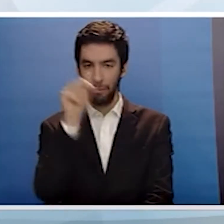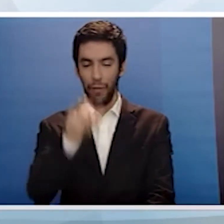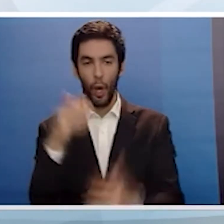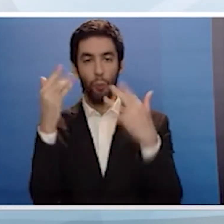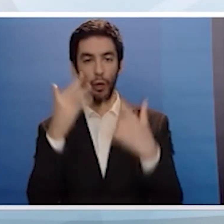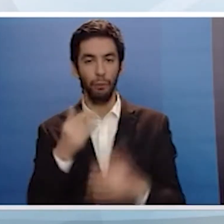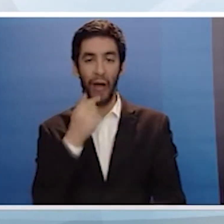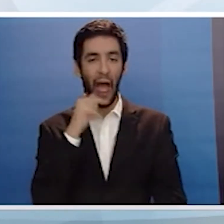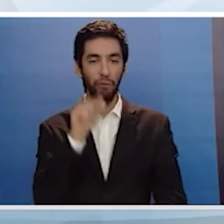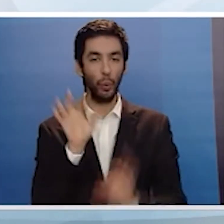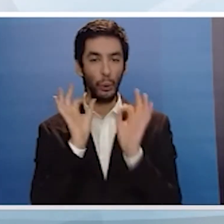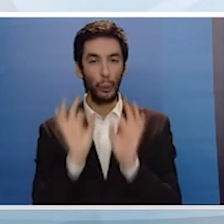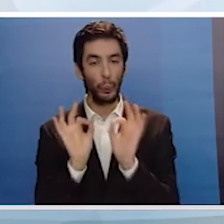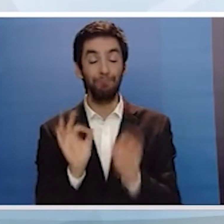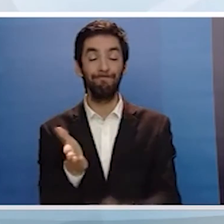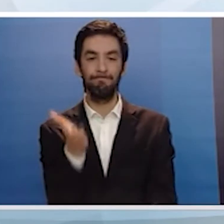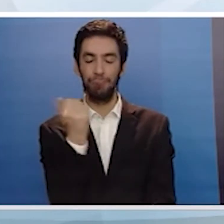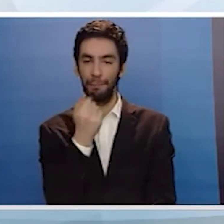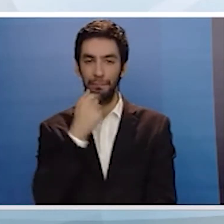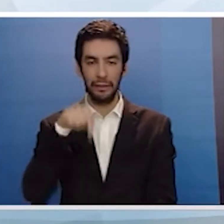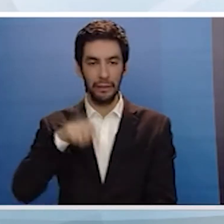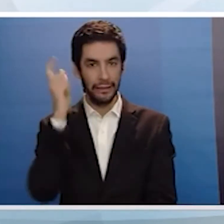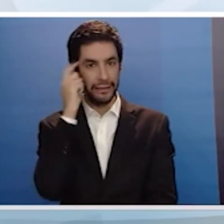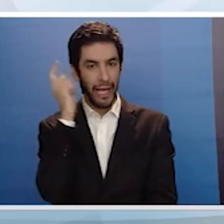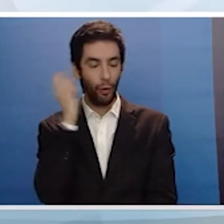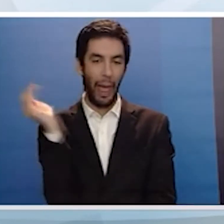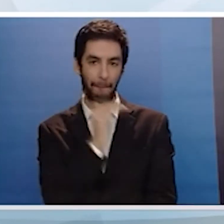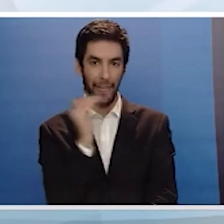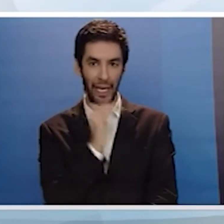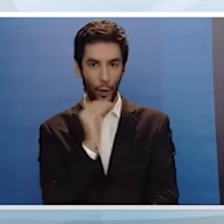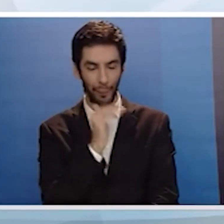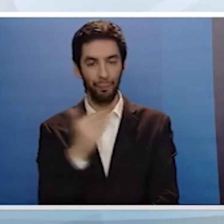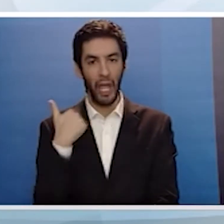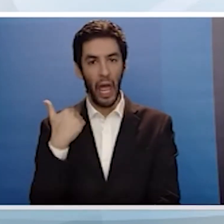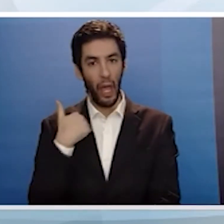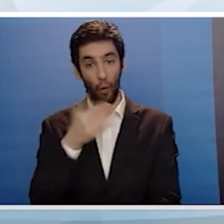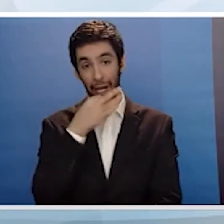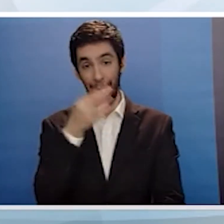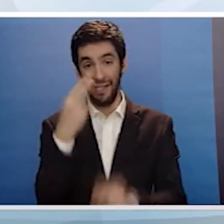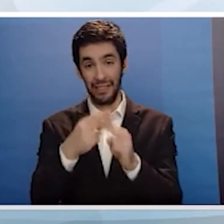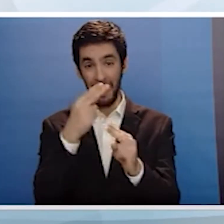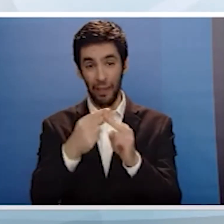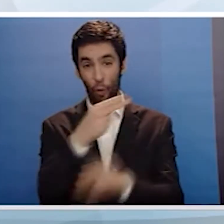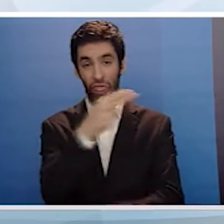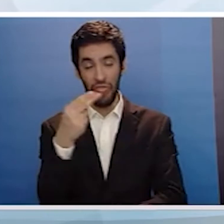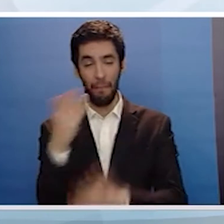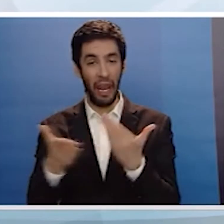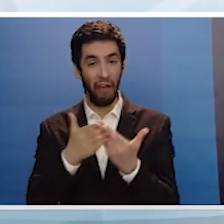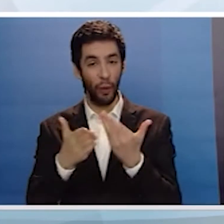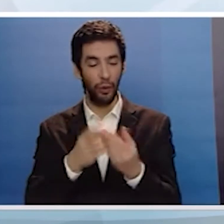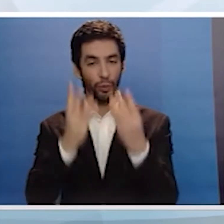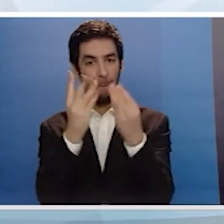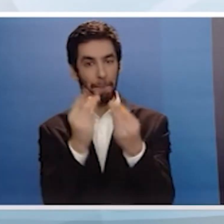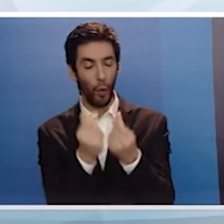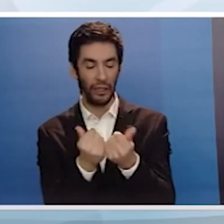Είναι ένας προϋπολογισμός έκτακτης ανάγκης. Όπως πολλές φορές τονίσαμε σημαντικός παράγοντας την ποιοτική και όχι μόνο στην ποσοτική ανάπτυξη της